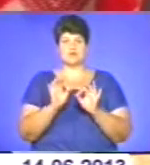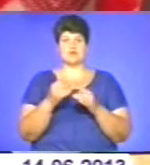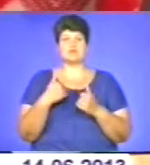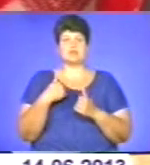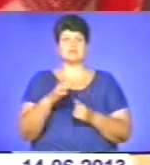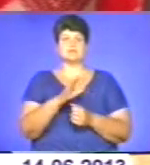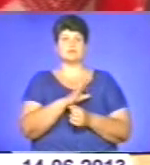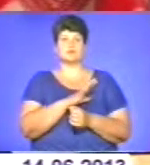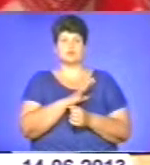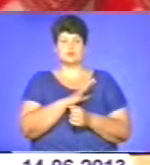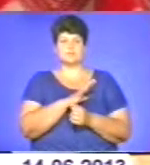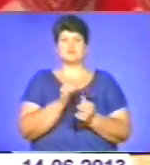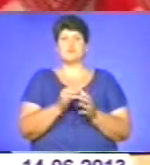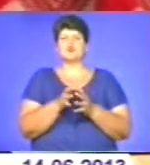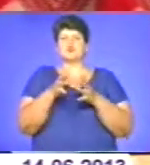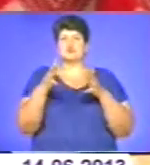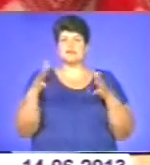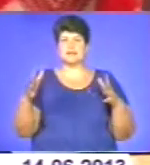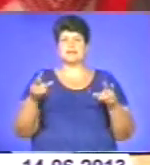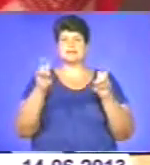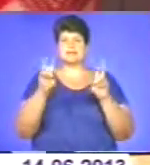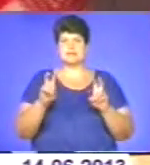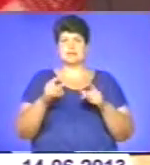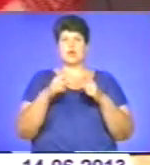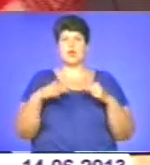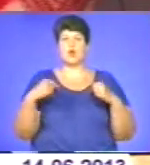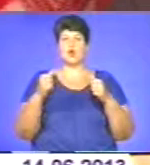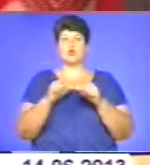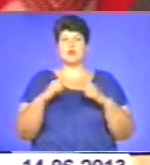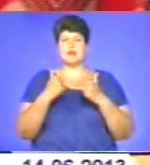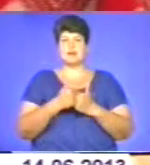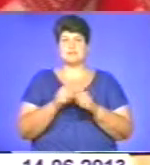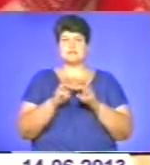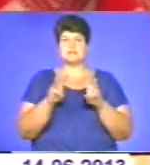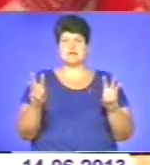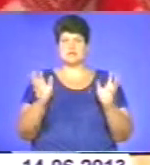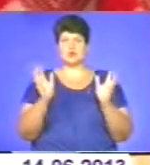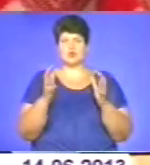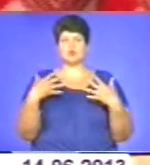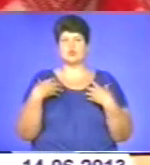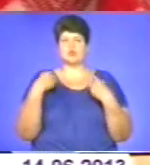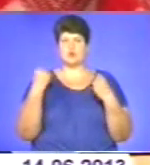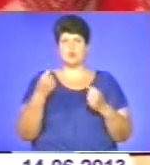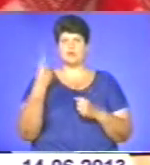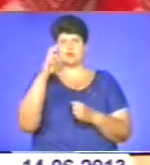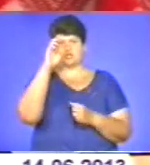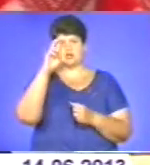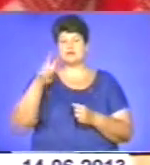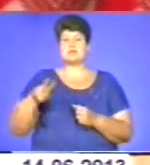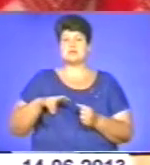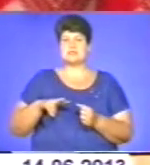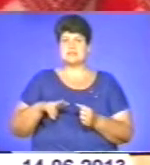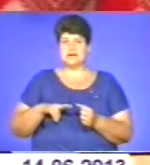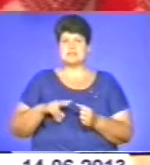відбулося розширене засідання колеги Міністерства охорони здоров'я і обласної державної адміністрації.